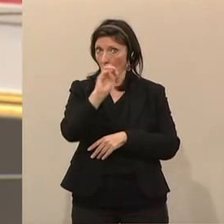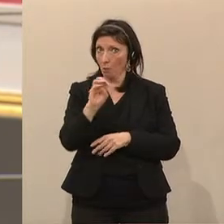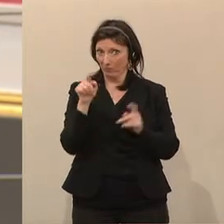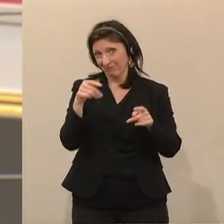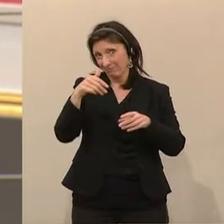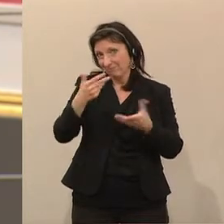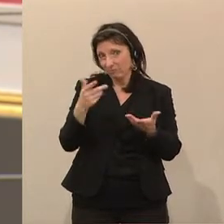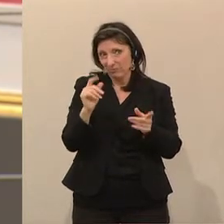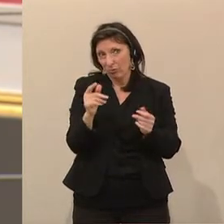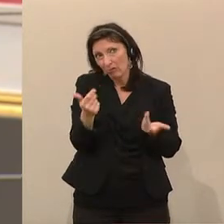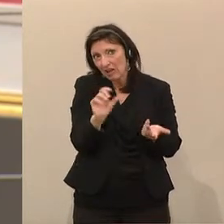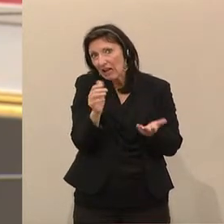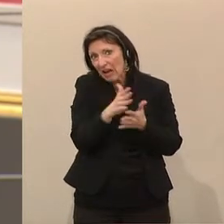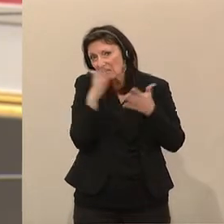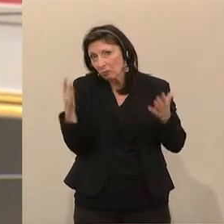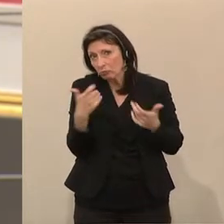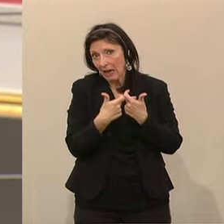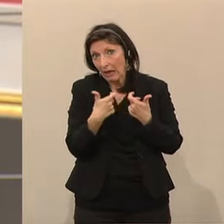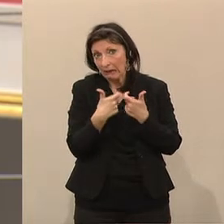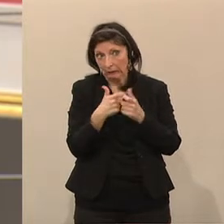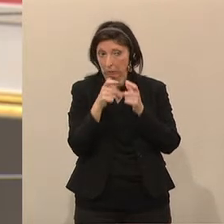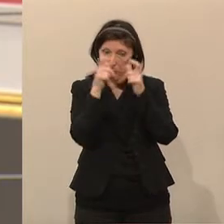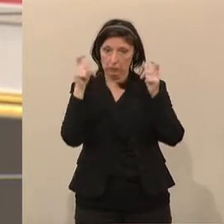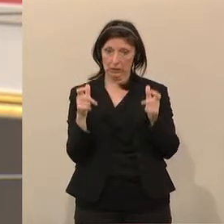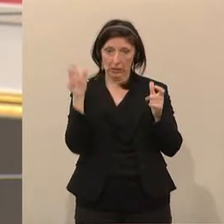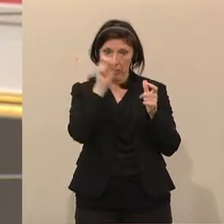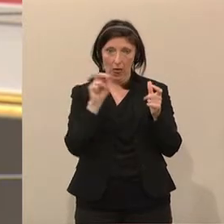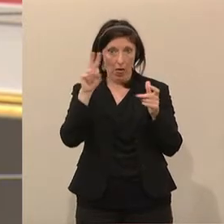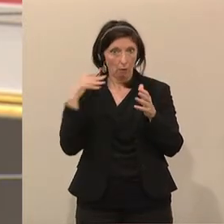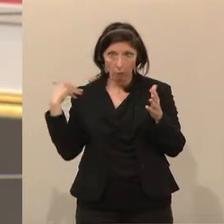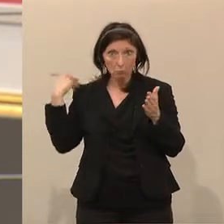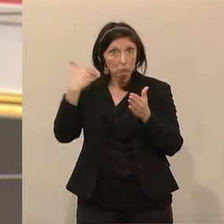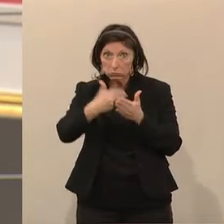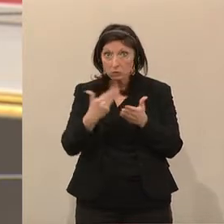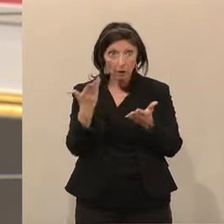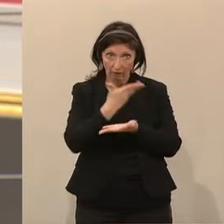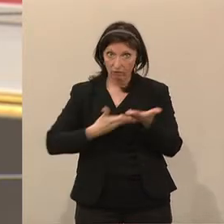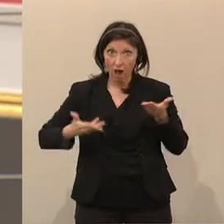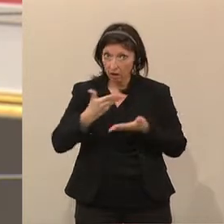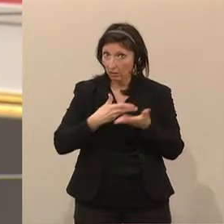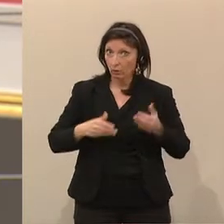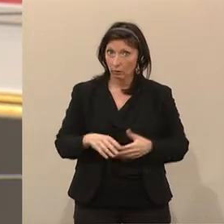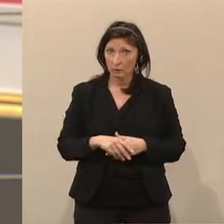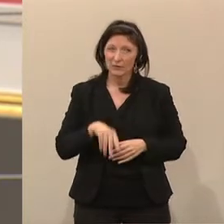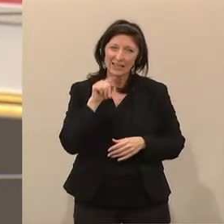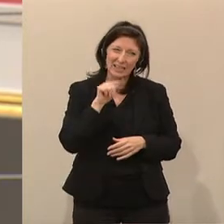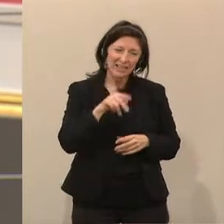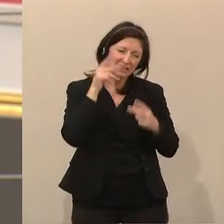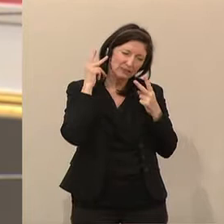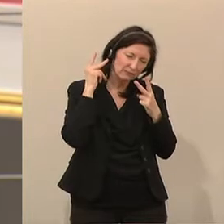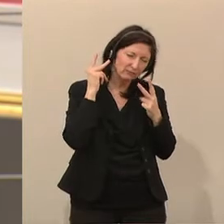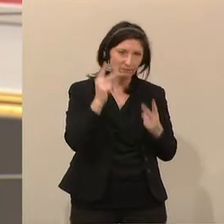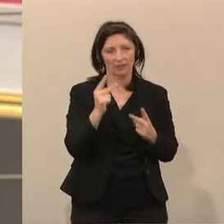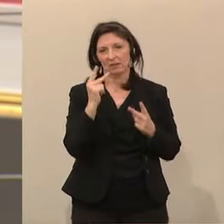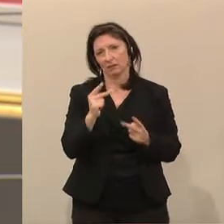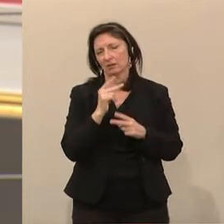sich eigentlich um das größte Energiepaket, das die Europäische Union jemals verhandelt hat. Es ist ein wichtiger Meilenstein zur